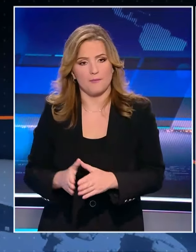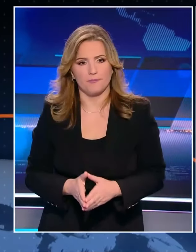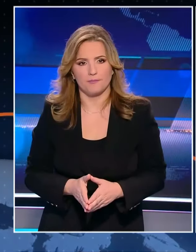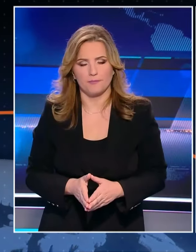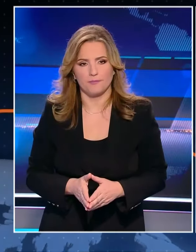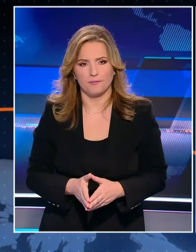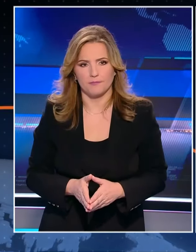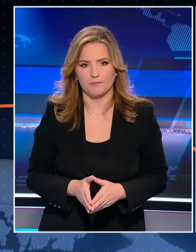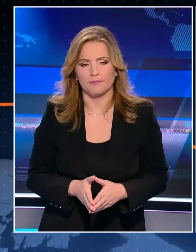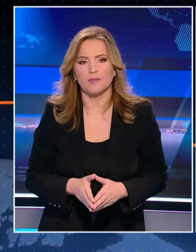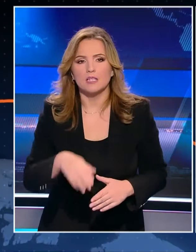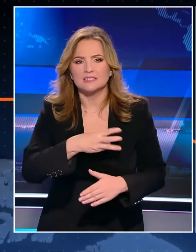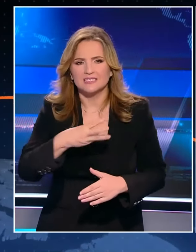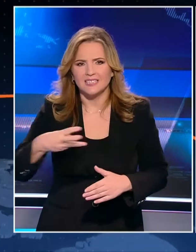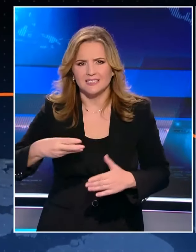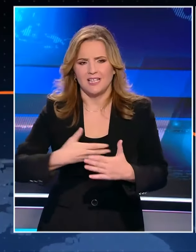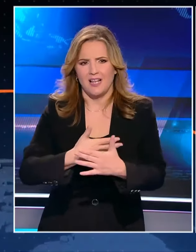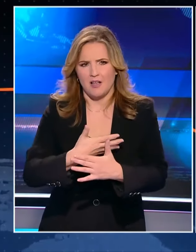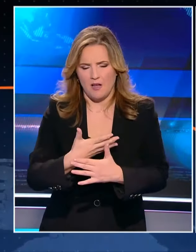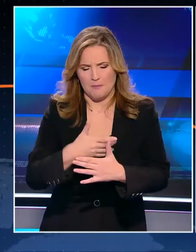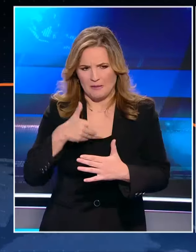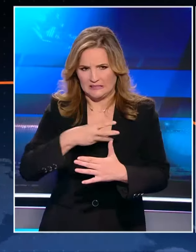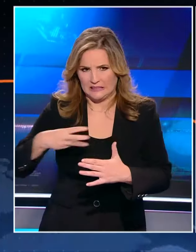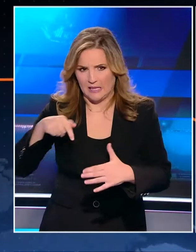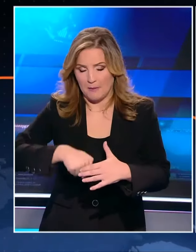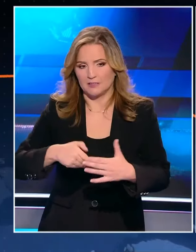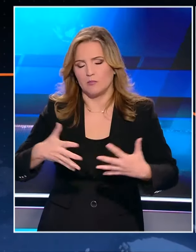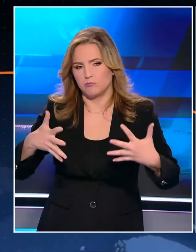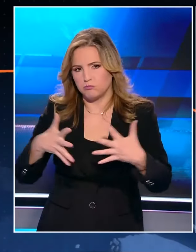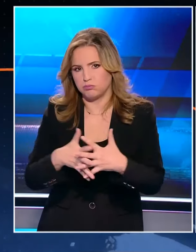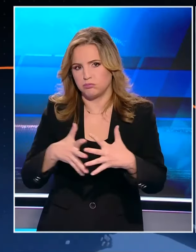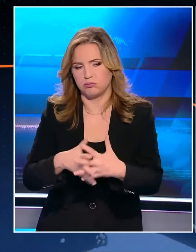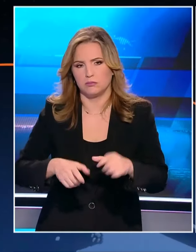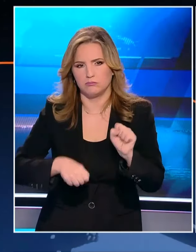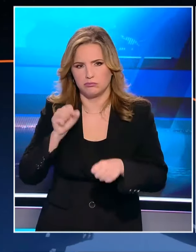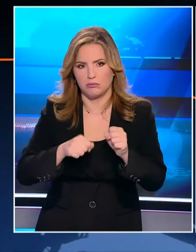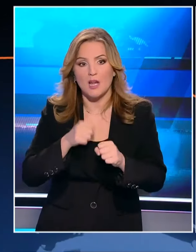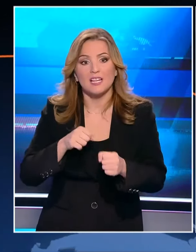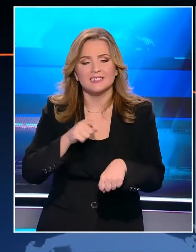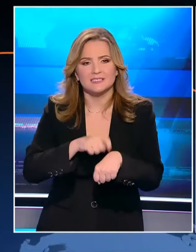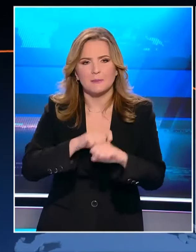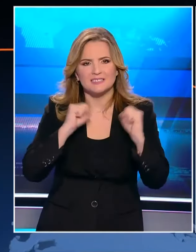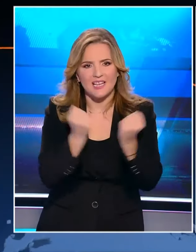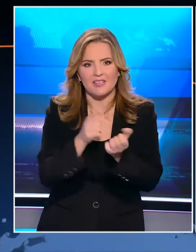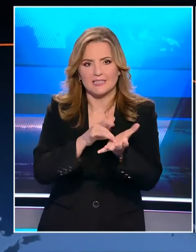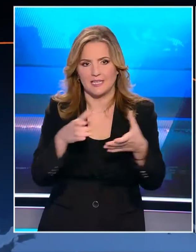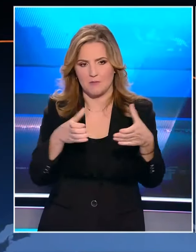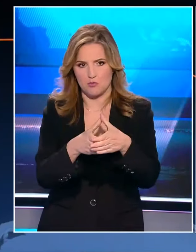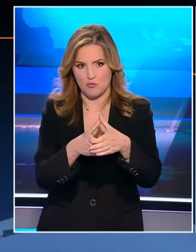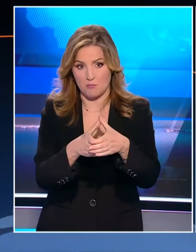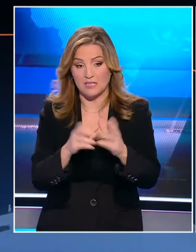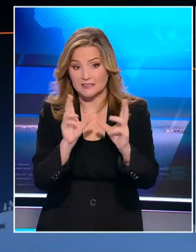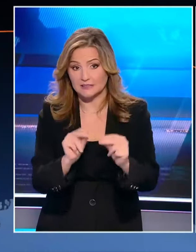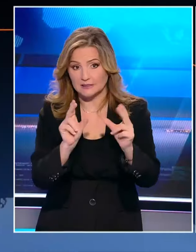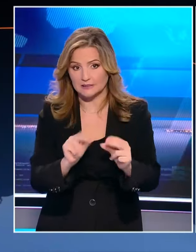Φουντώνει ο ισοκομματικός πόλεμος στο ΣΥΡΙΖΑ την ώρα που σε εξέλιξη βρίσκεται η κρίσιμη συνεδρίαση της Κεντρικής Επιτροπής όπου τίθεται